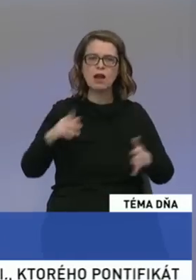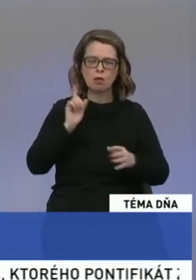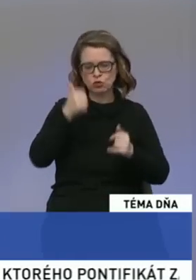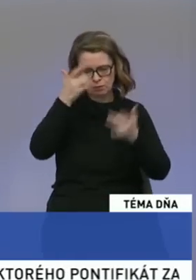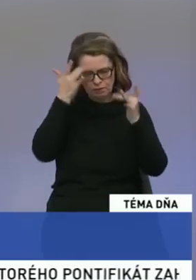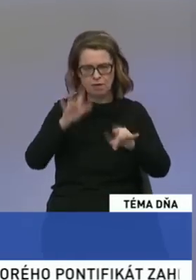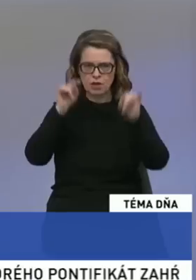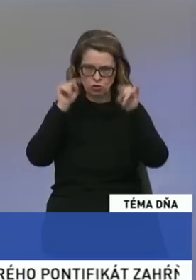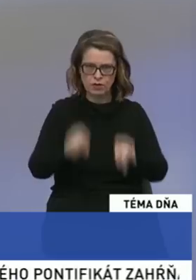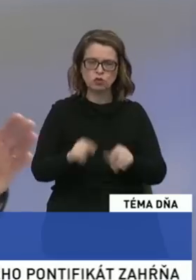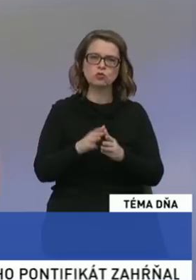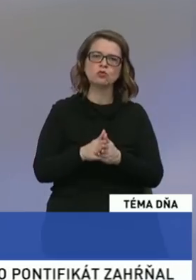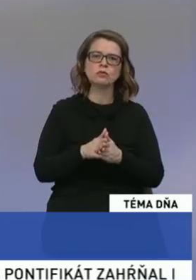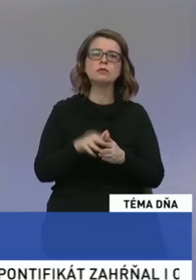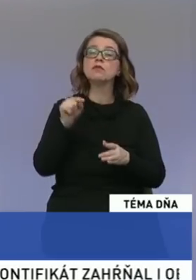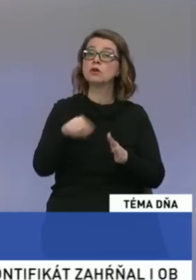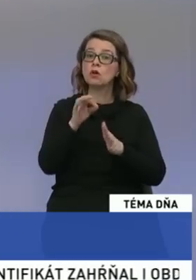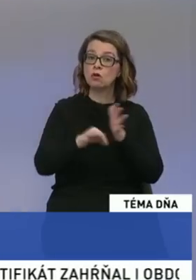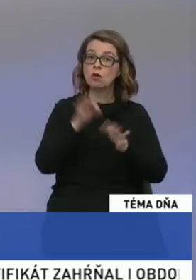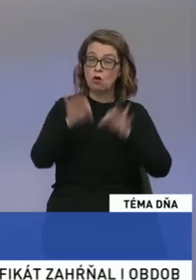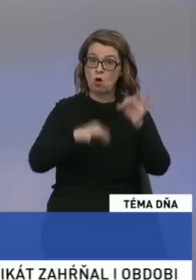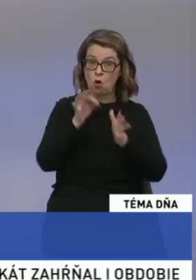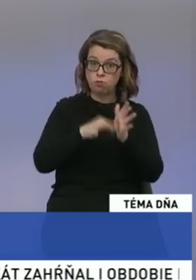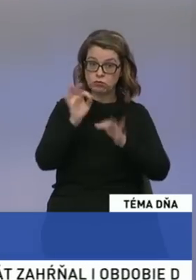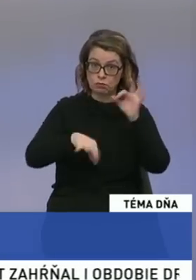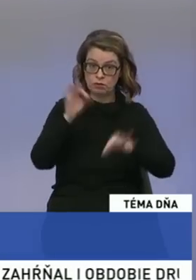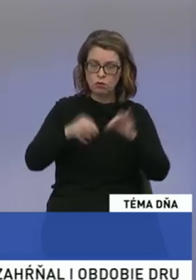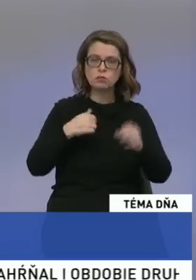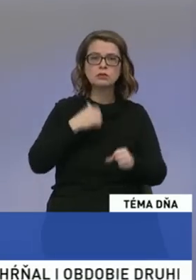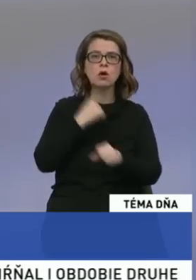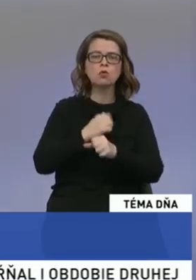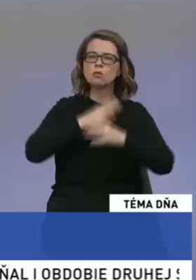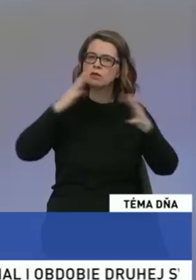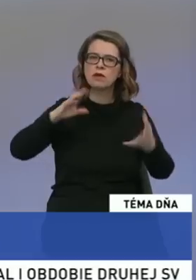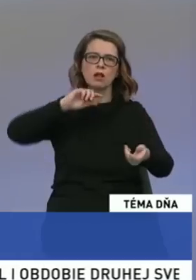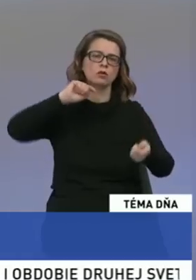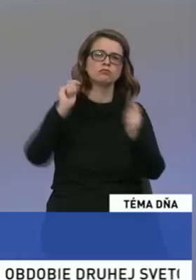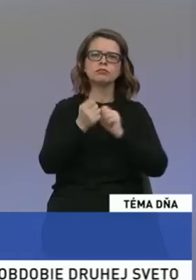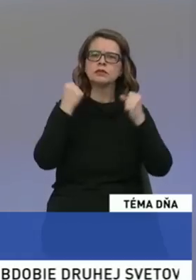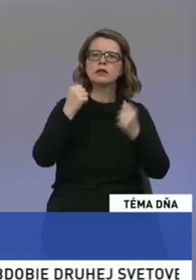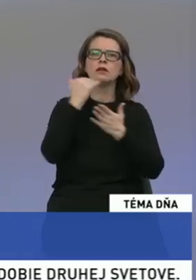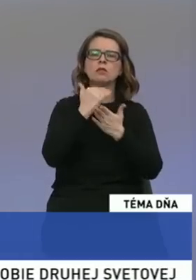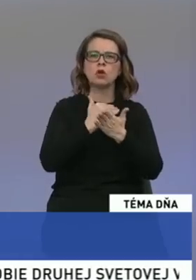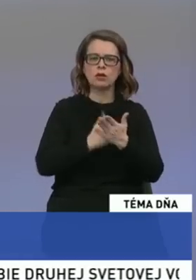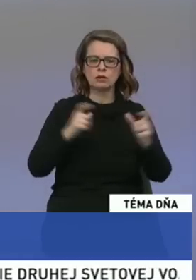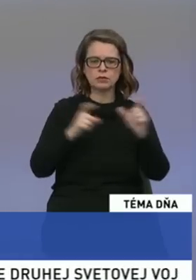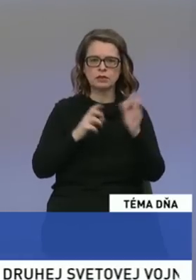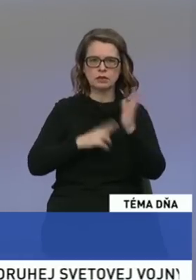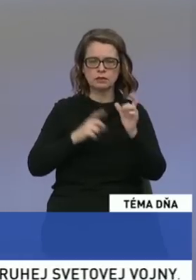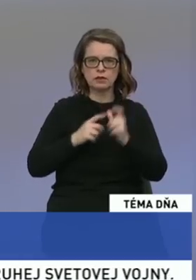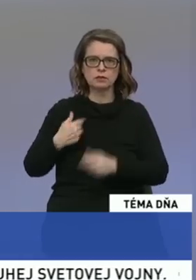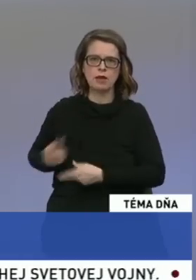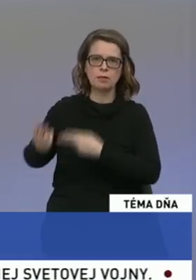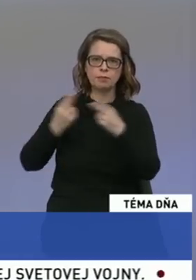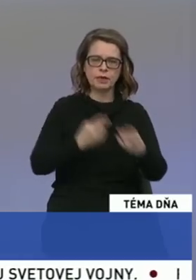v rámci tohto voľbného obdobia silnú reorganizáciu alebo silné programy, ktoré Slovenská národná strana priniesla do